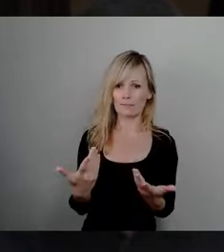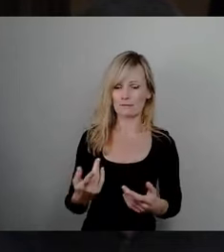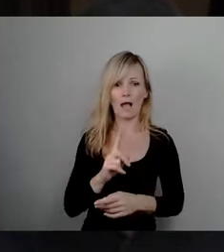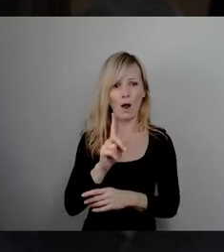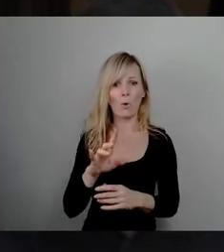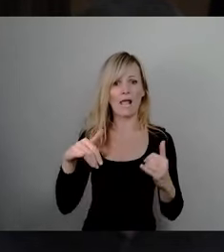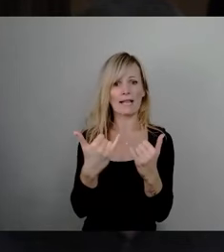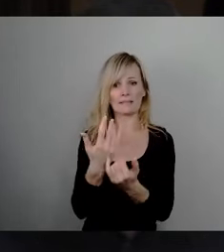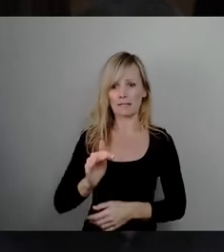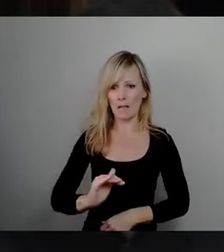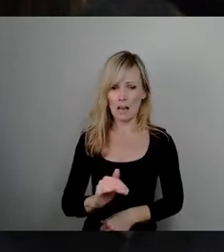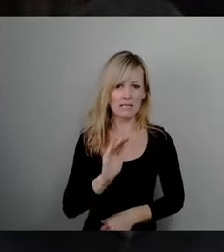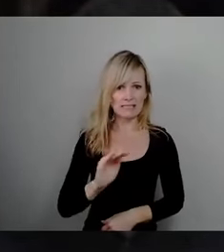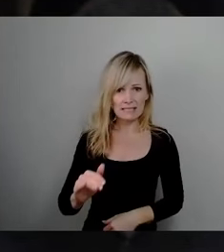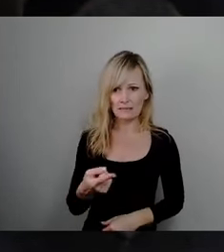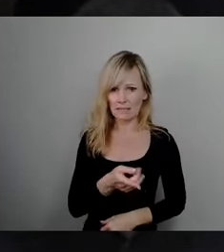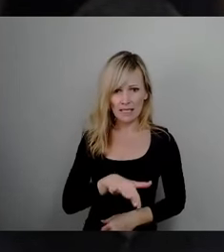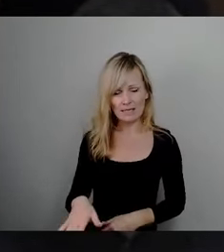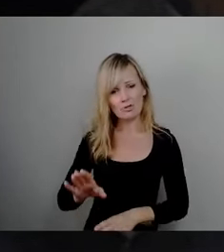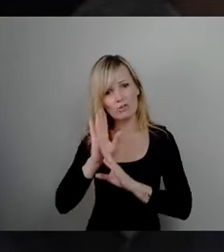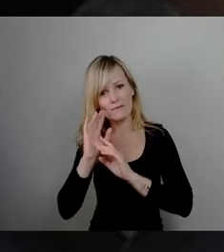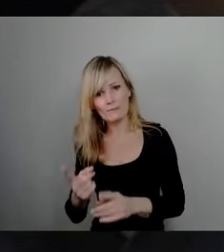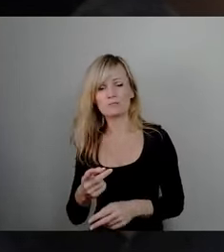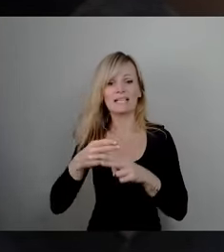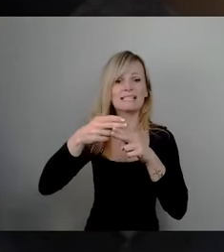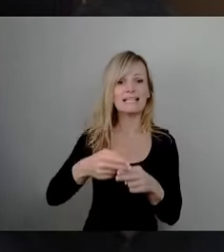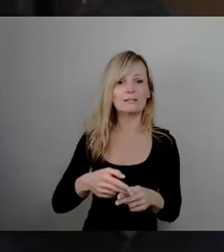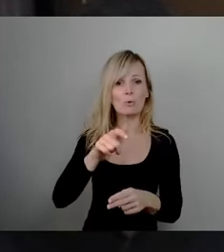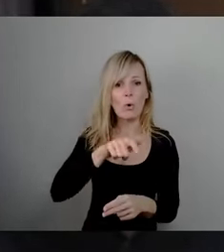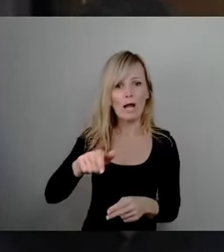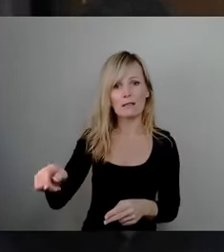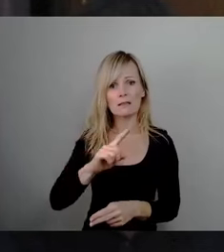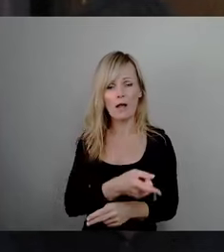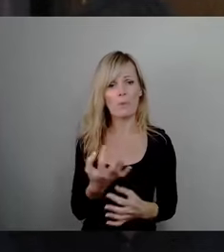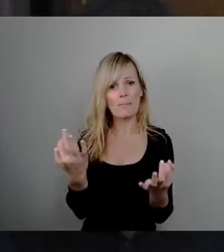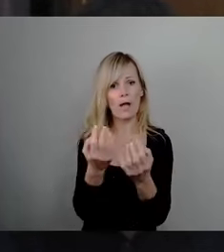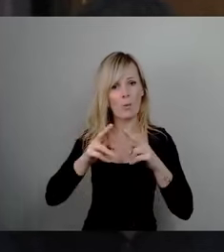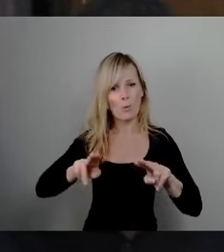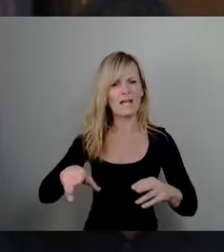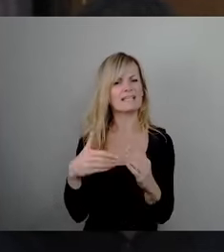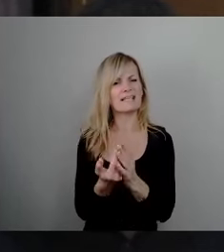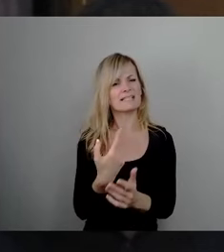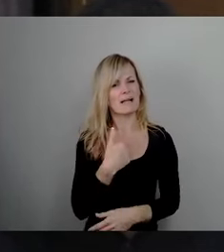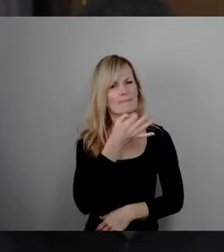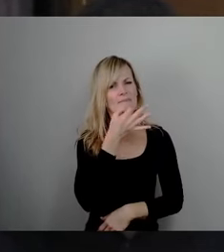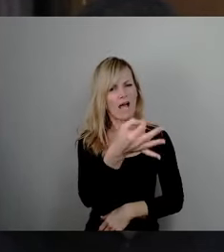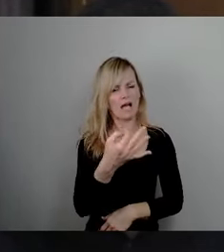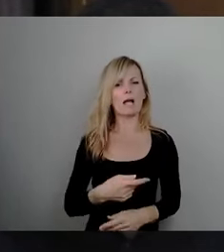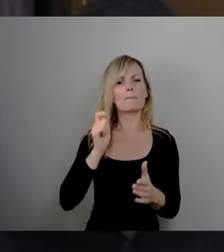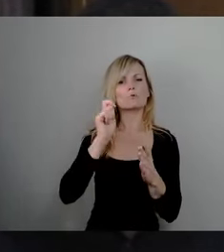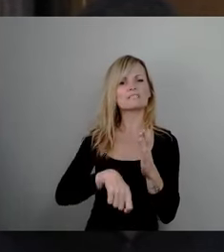Vor diesem Hintergrund habe ich folgende Fragen. Wie viele Bußgelder wurden überhaupt im Jahr 2024